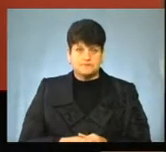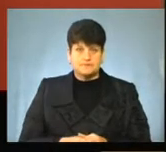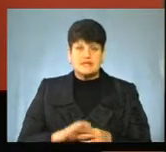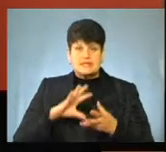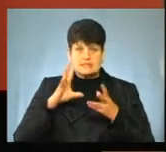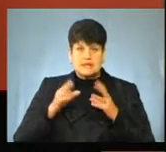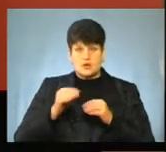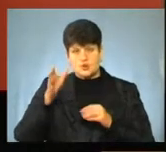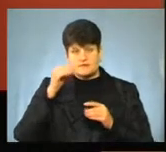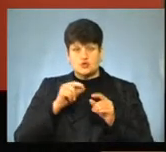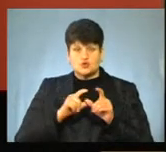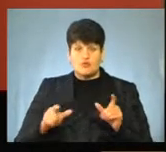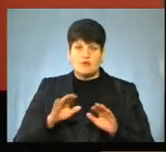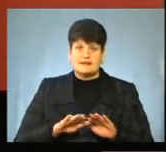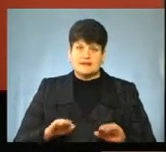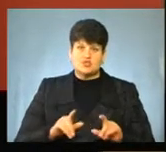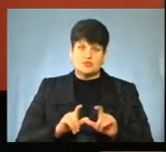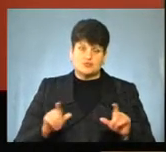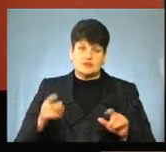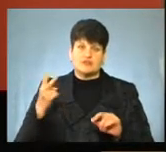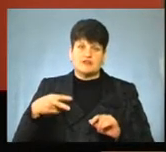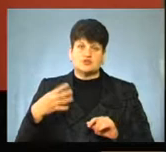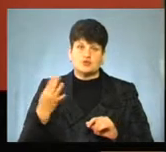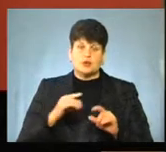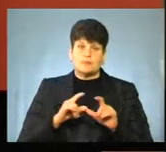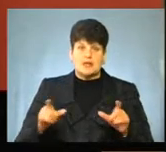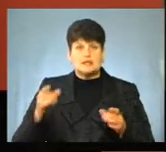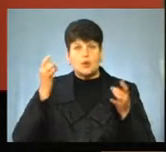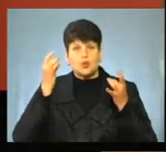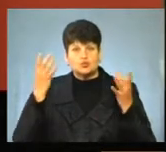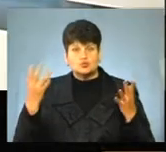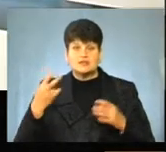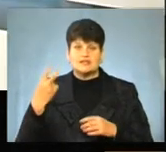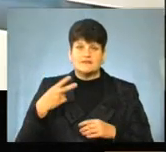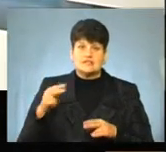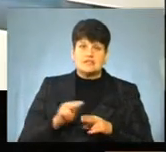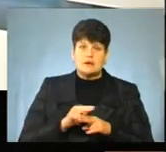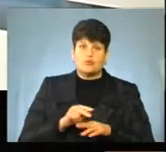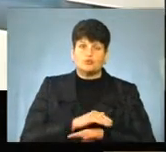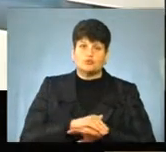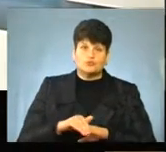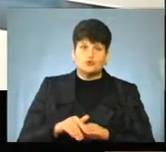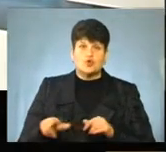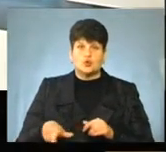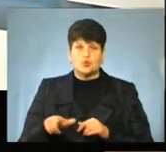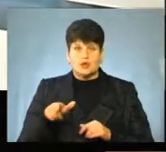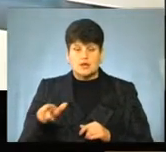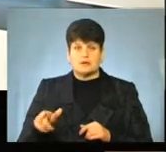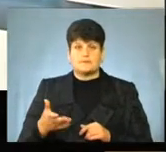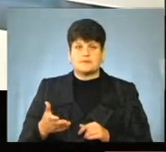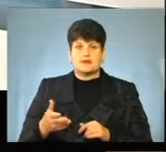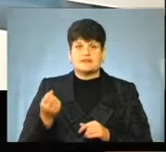Загальноосвітні школи, дитячі садочки. 24 об'єкти культури, 20 – ремонт вулиці, доріг, тротуарів,